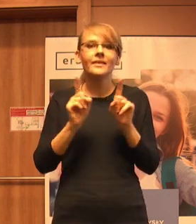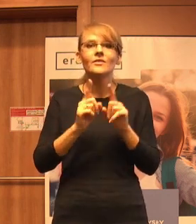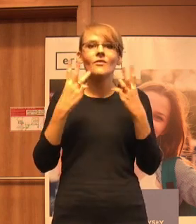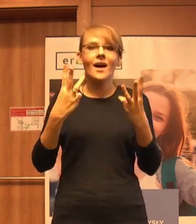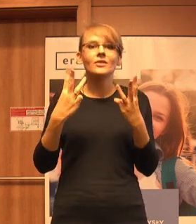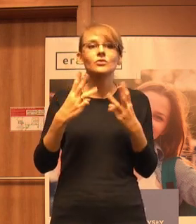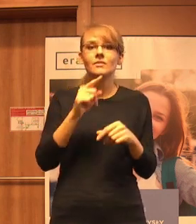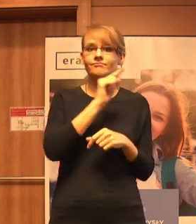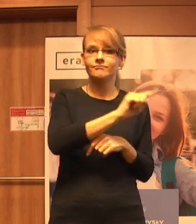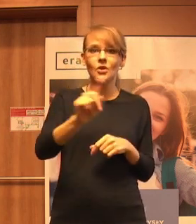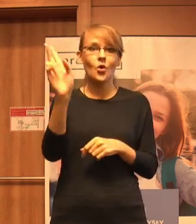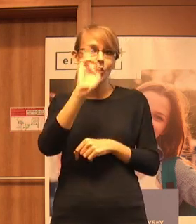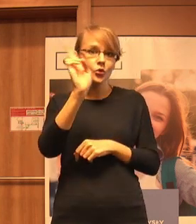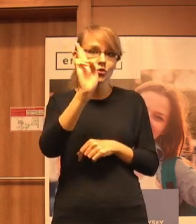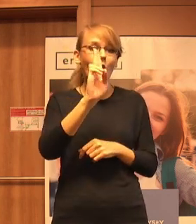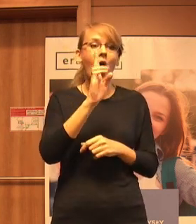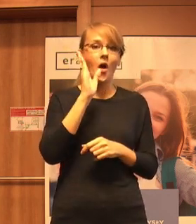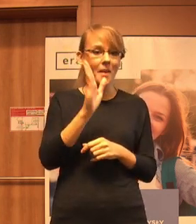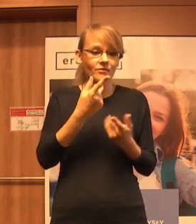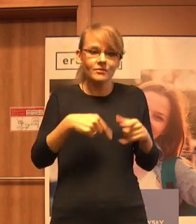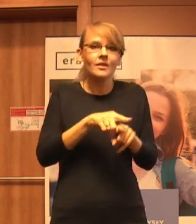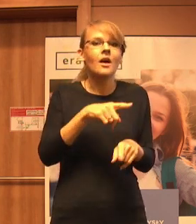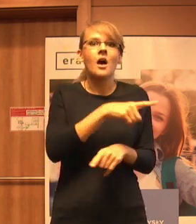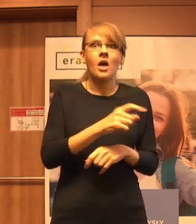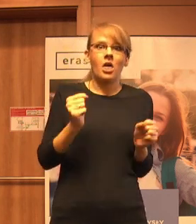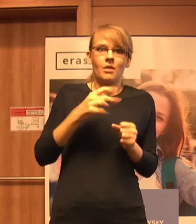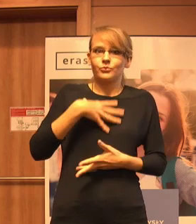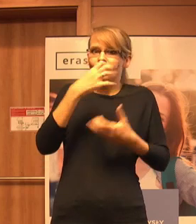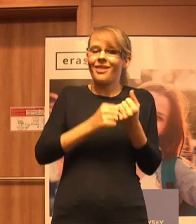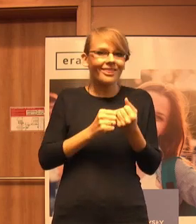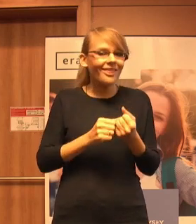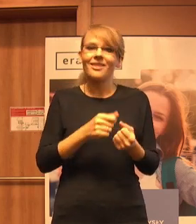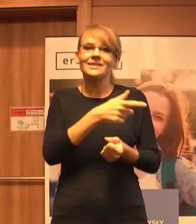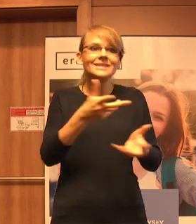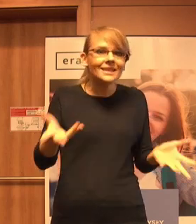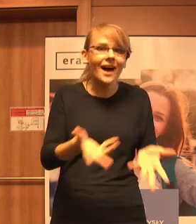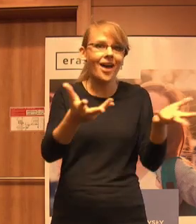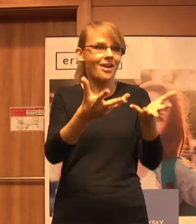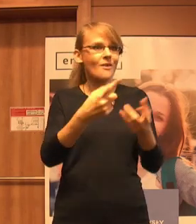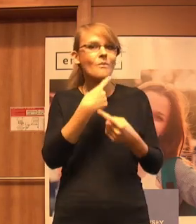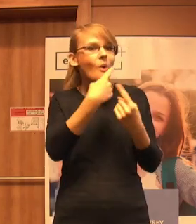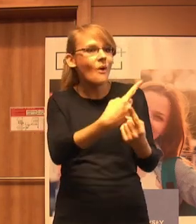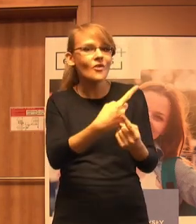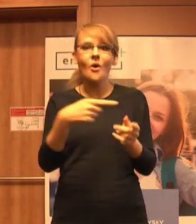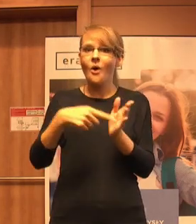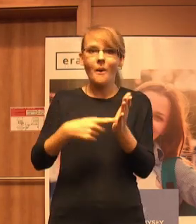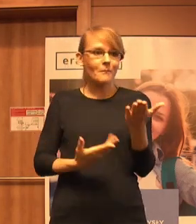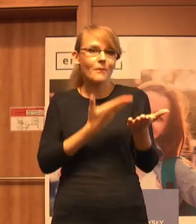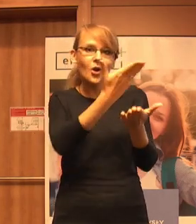którzy będą to realizować, nie przestraszyć, tylko zachęcić i powiedzieć, że zaproponowane